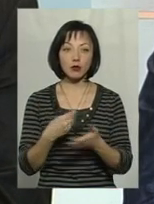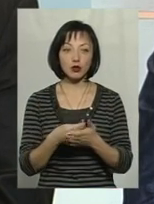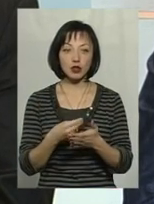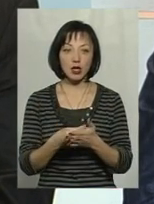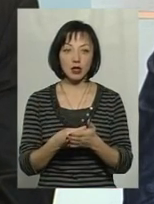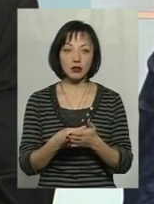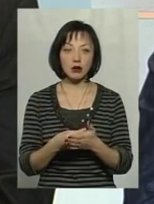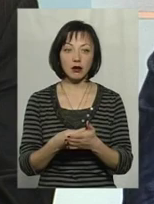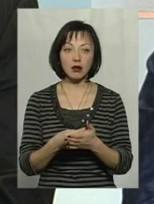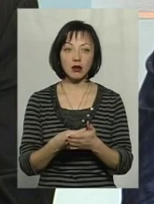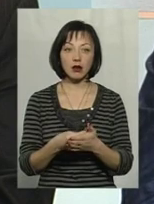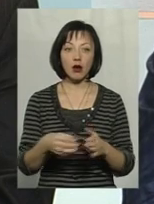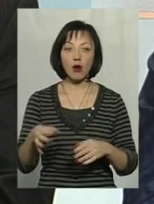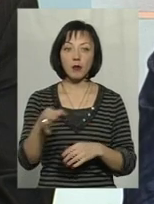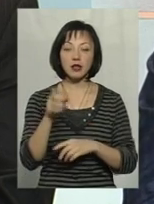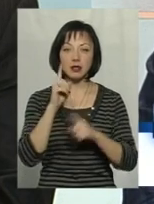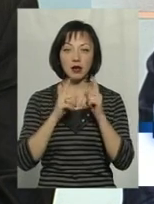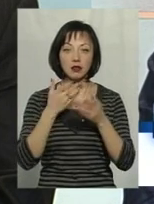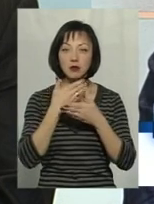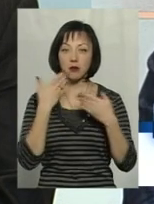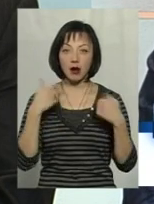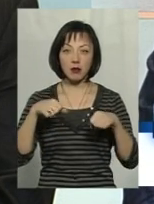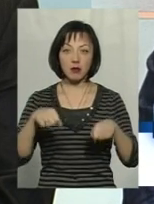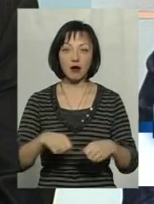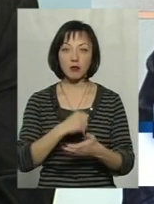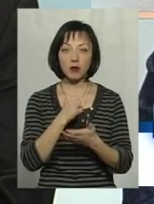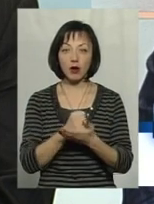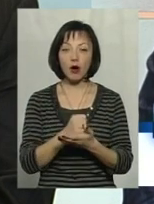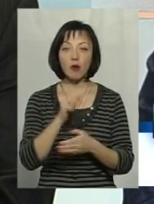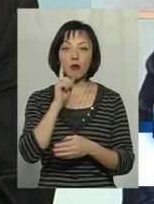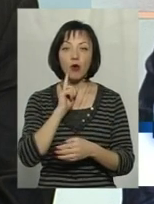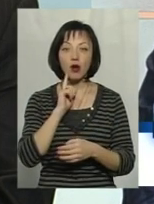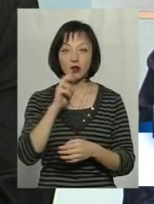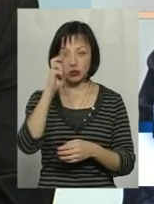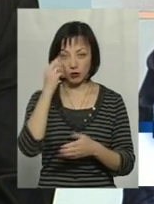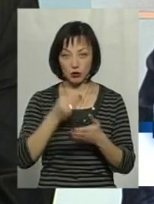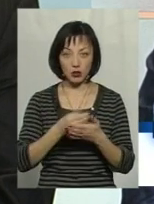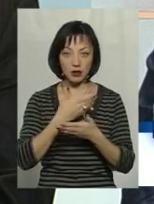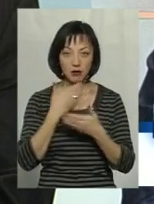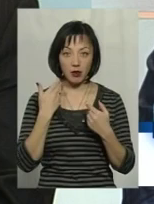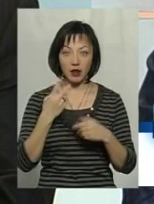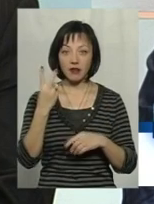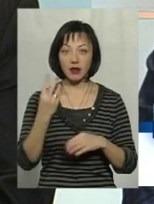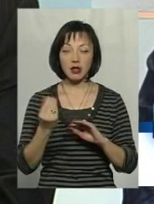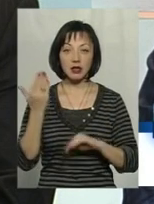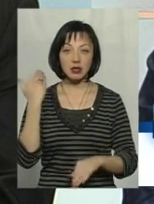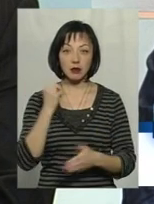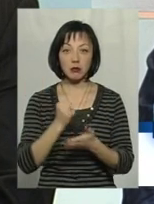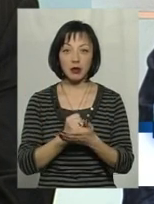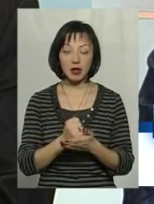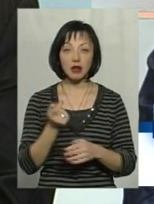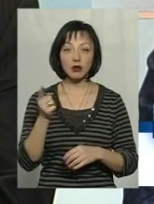бюджет обласна рада не мала би право приймати, доки не прийнятий головний кошторис країни. І так як його два дні назад прийняли,